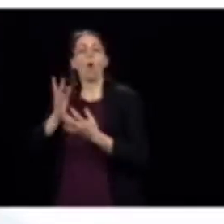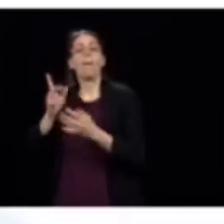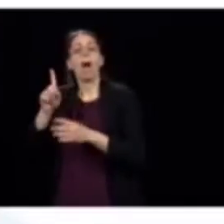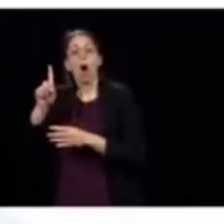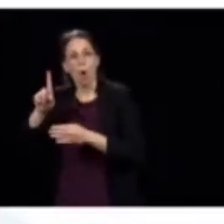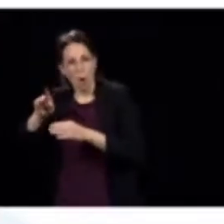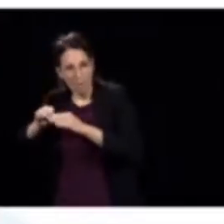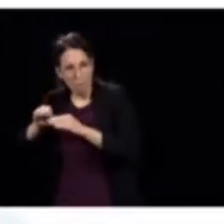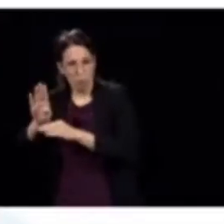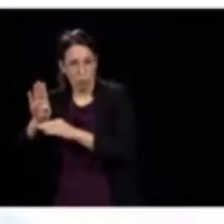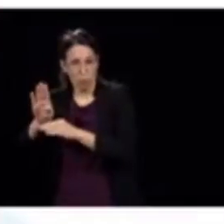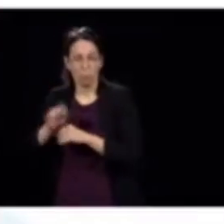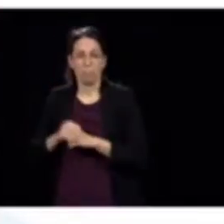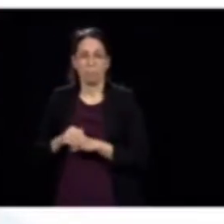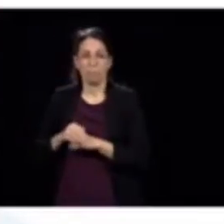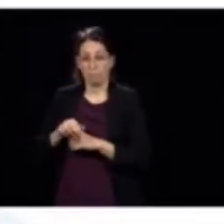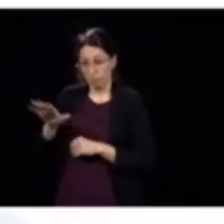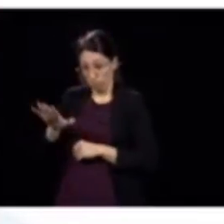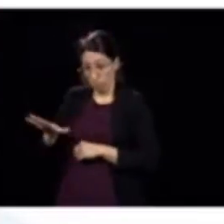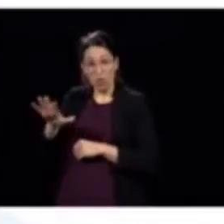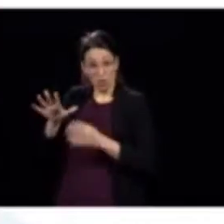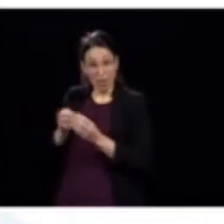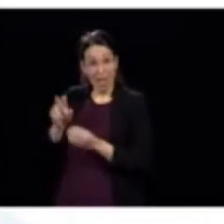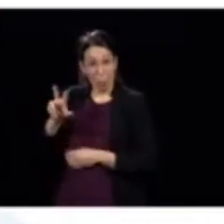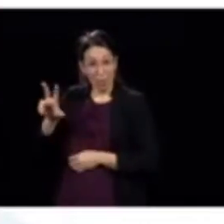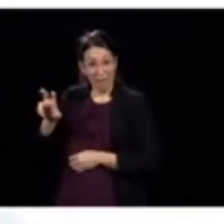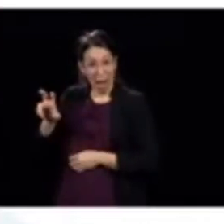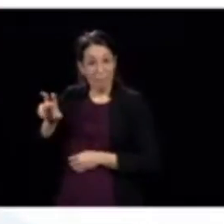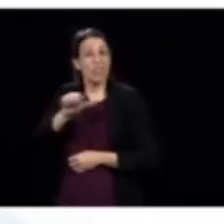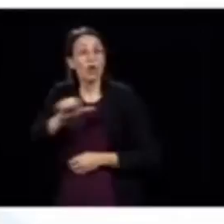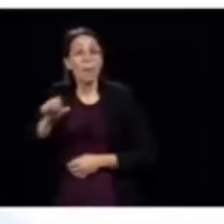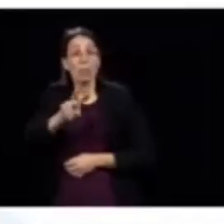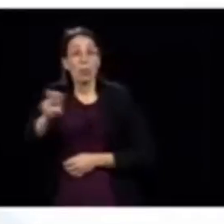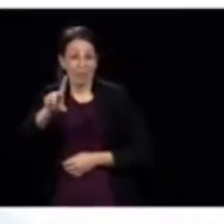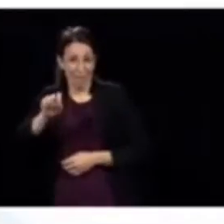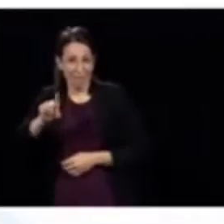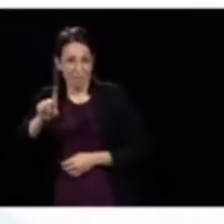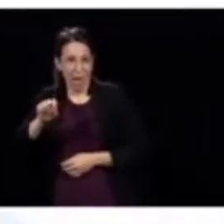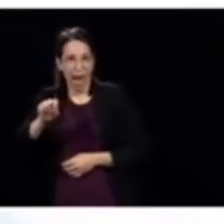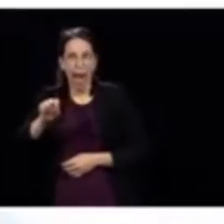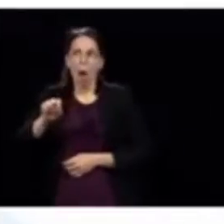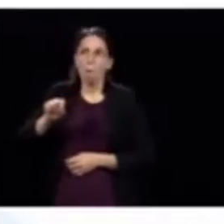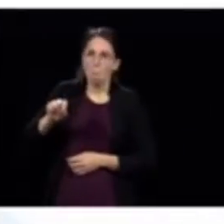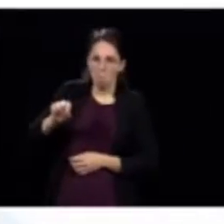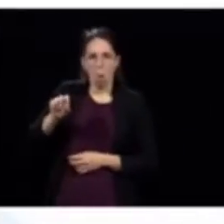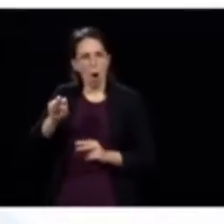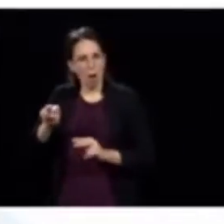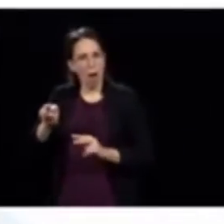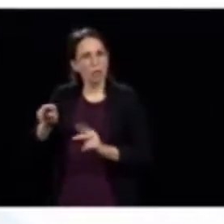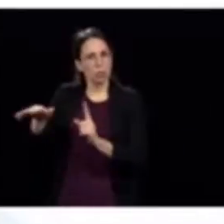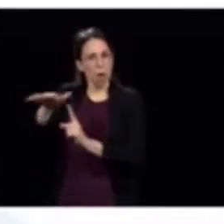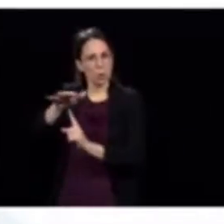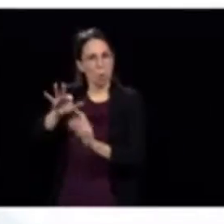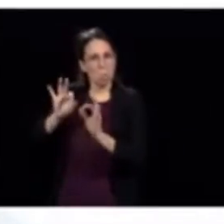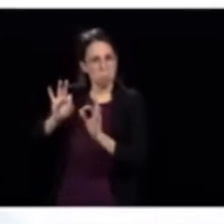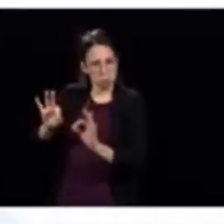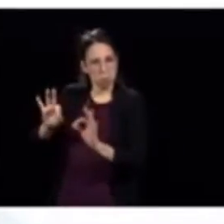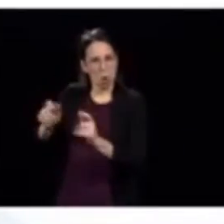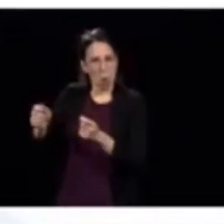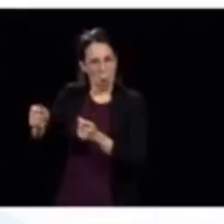c'est important de le dire, il y en a 220 résidences sur les 300 qui restent, là, où la situation, on calcule, est sous contrôle.